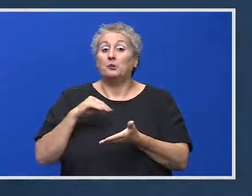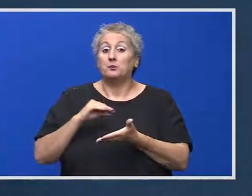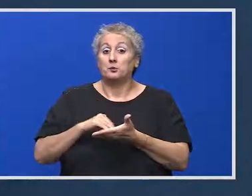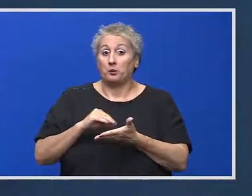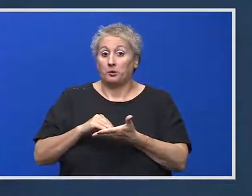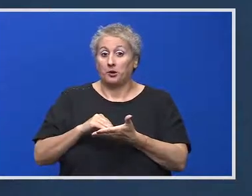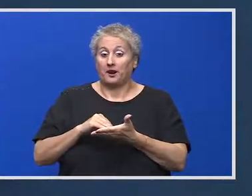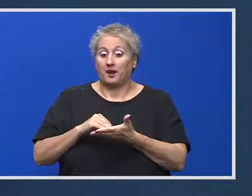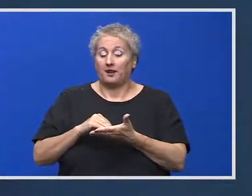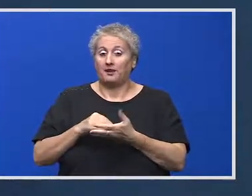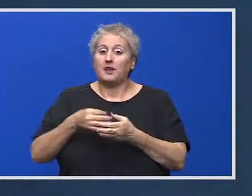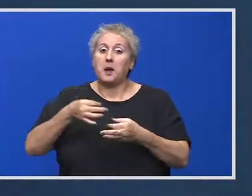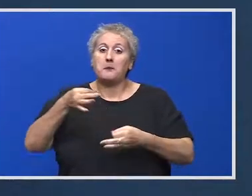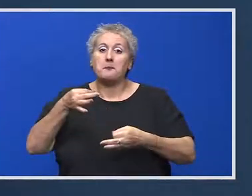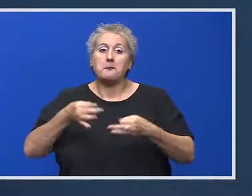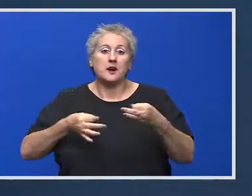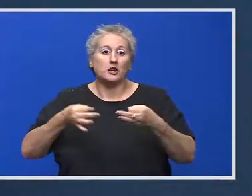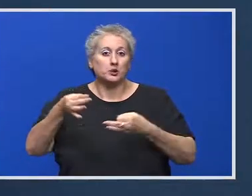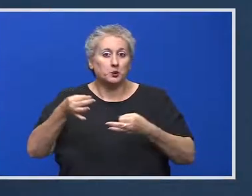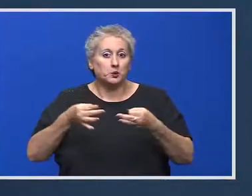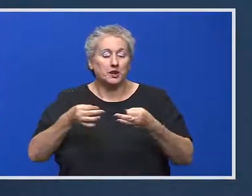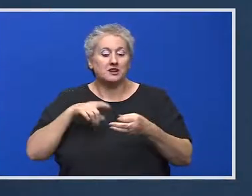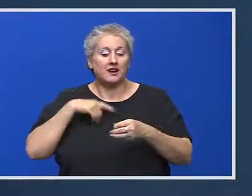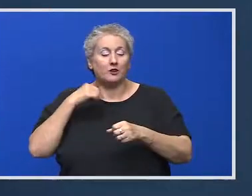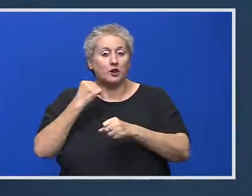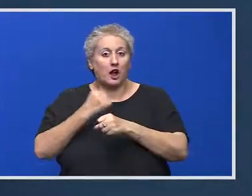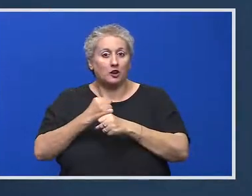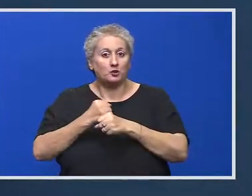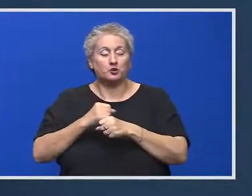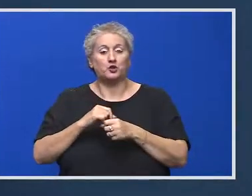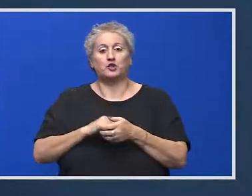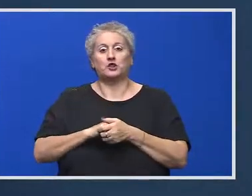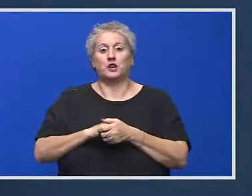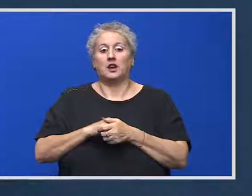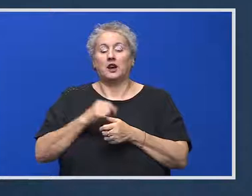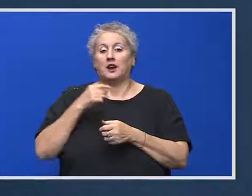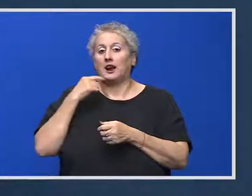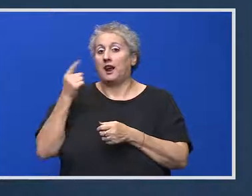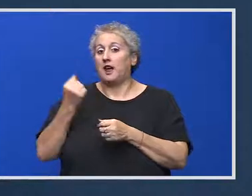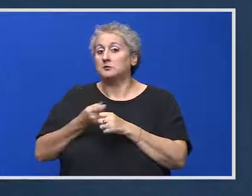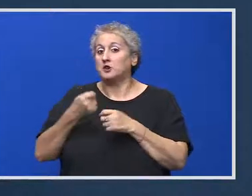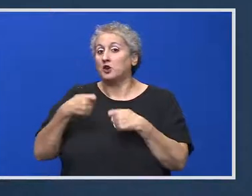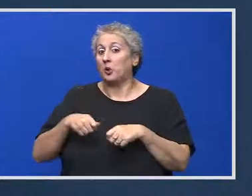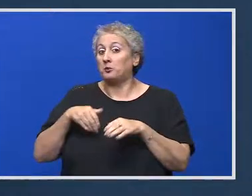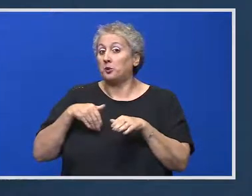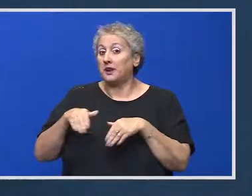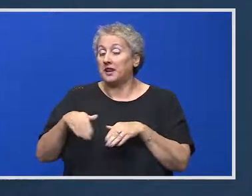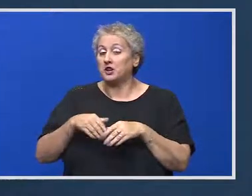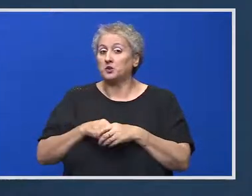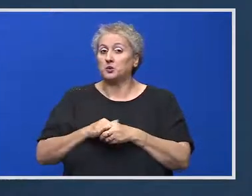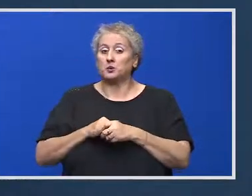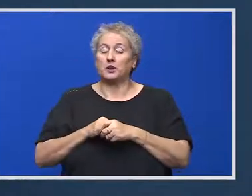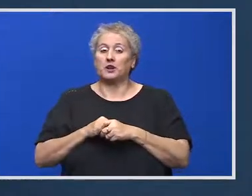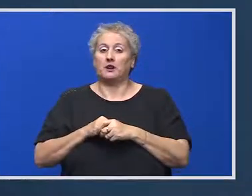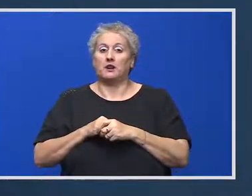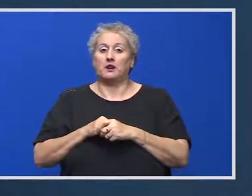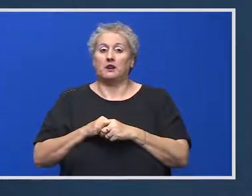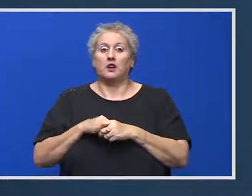Propunerile de măsuri, întotdeauna, pot fi făcute atunci când facem votul pentru CNSU. Dacă vin astfel de propuneri și ele